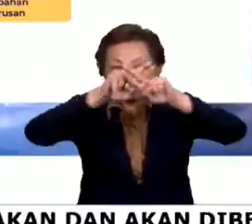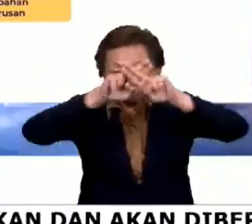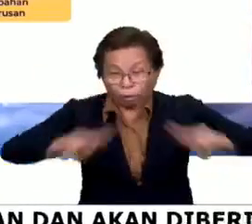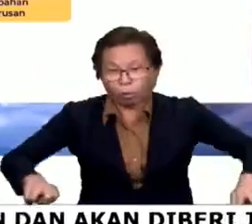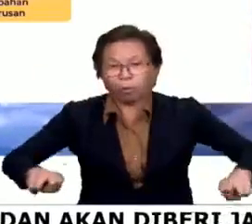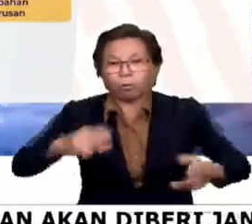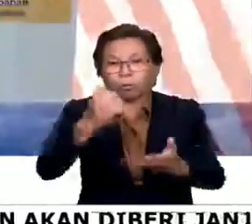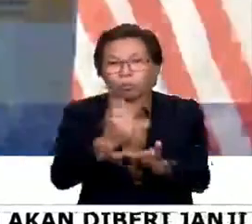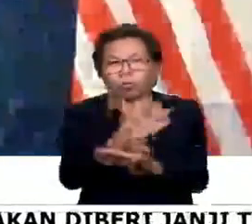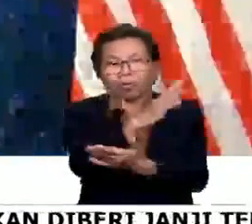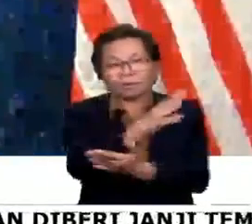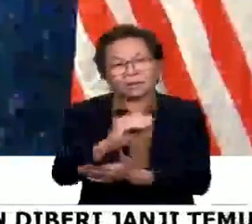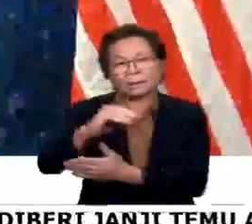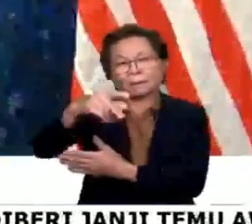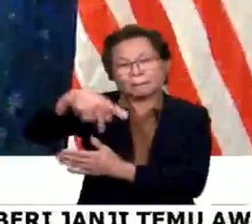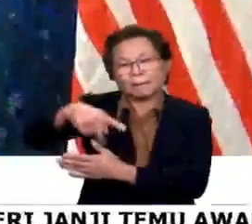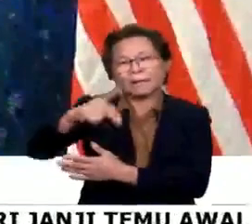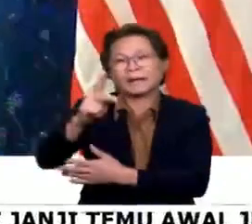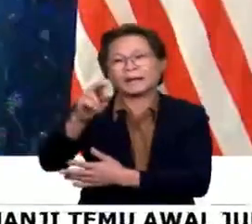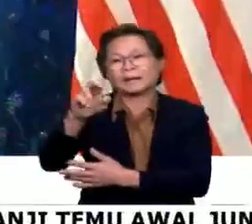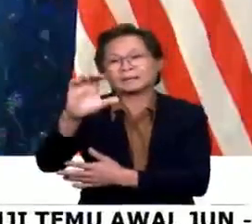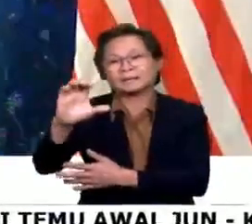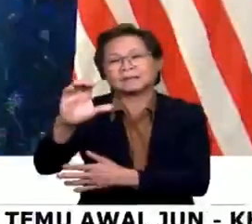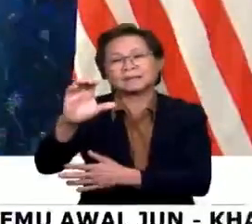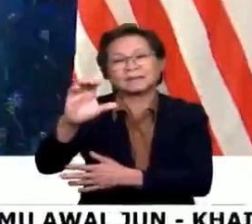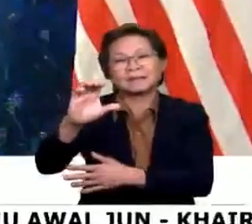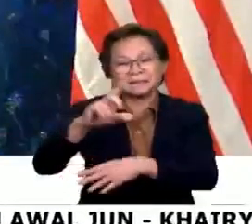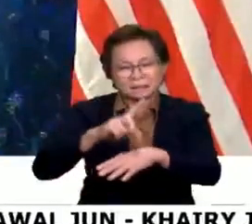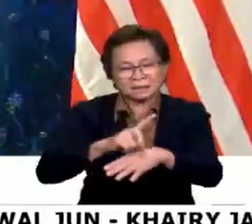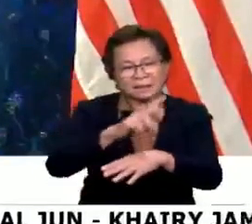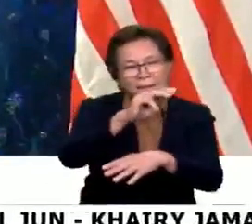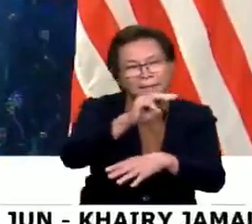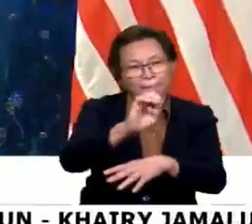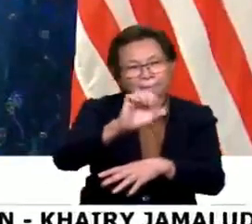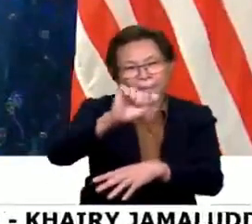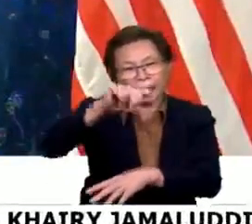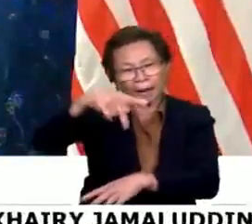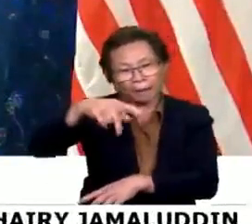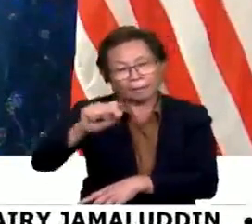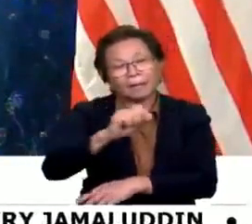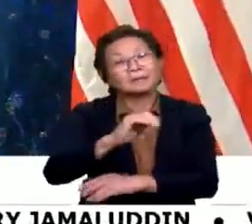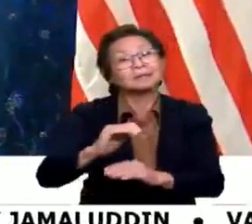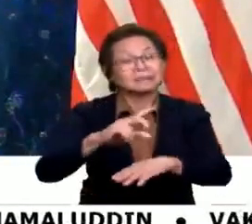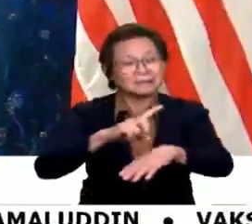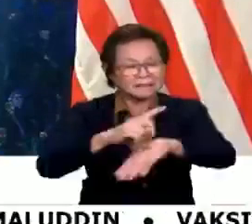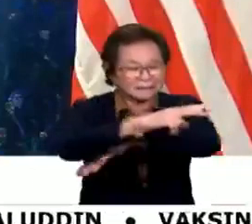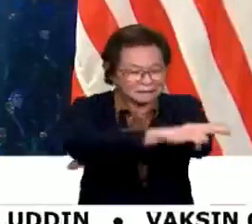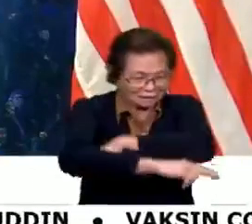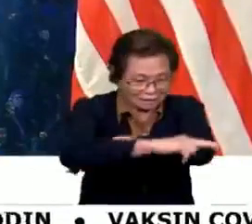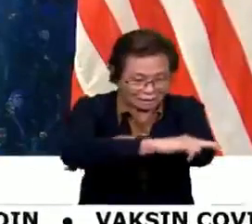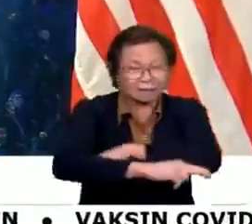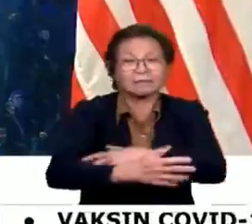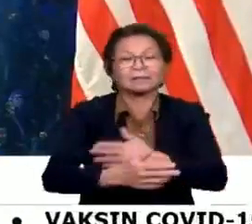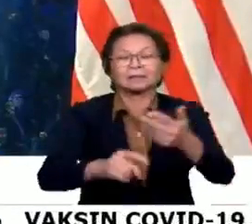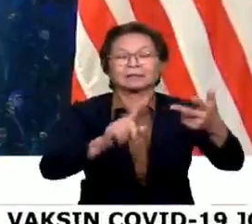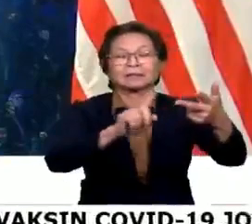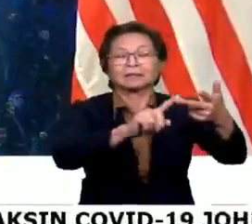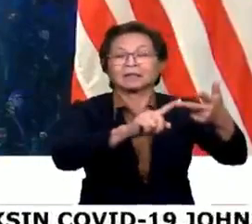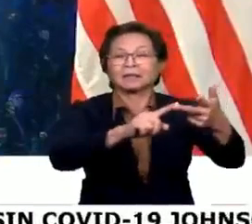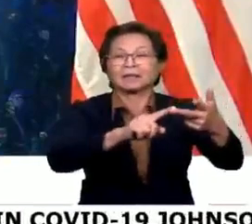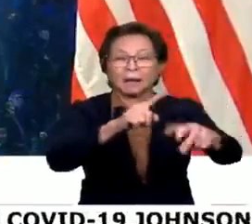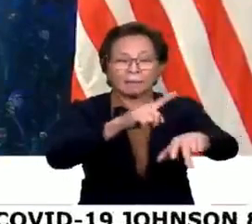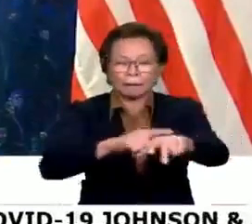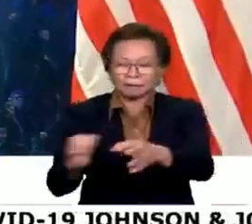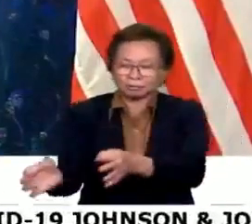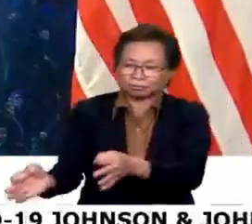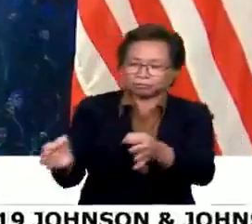PKRC di Maibs dan di peringkat negeri dan ketiga, melanjutkan tempoh